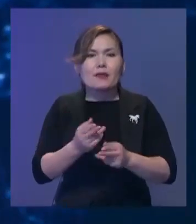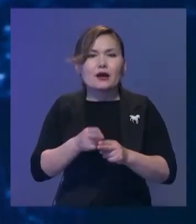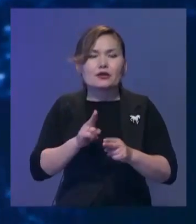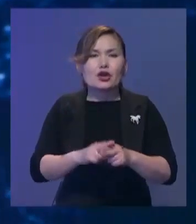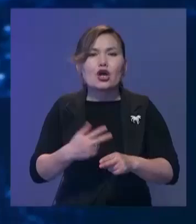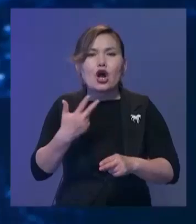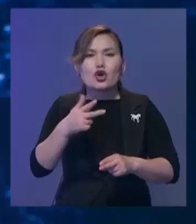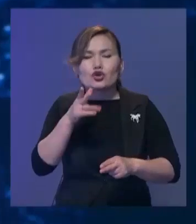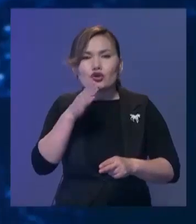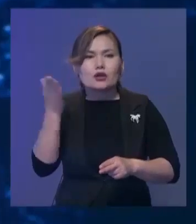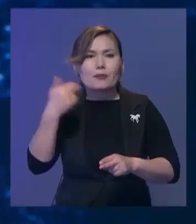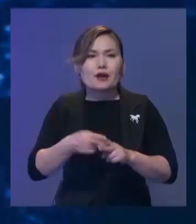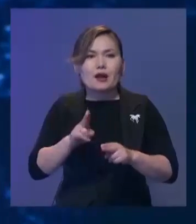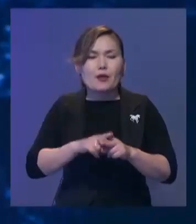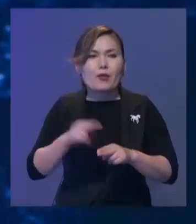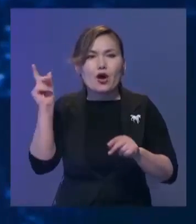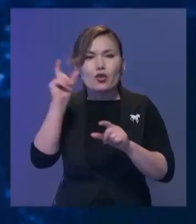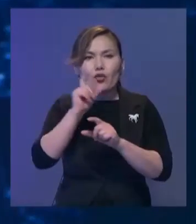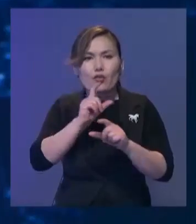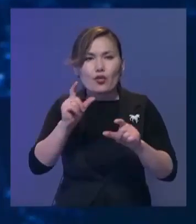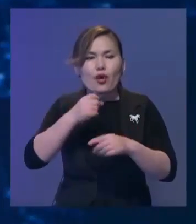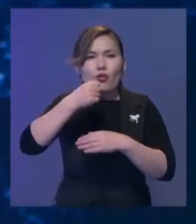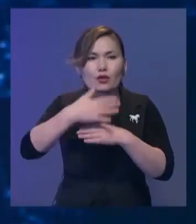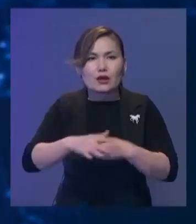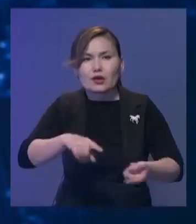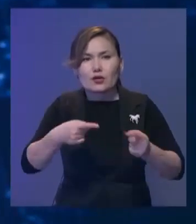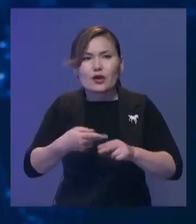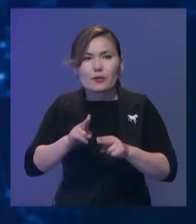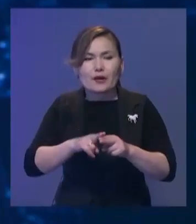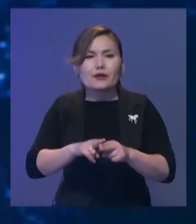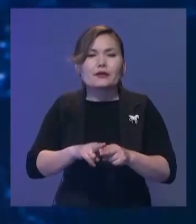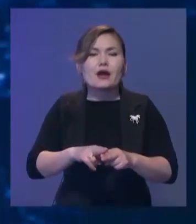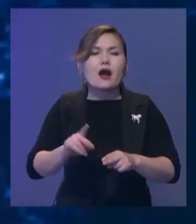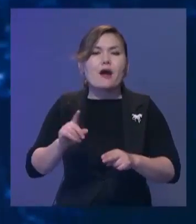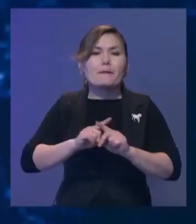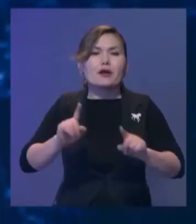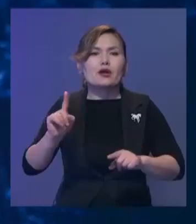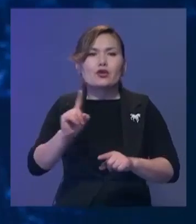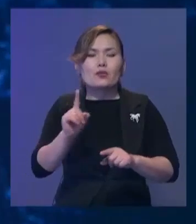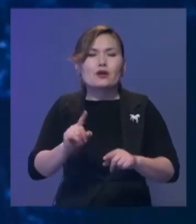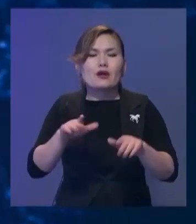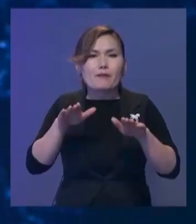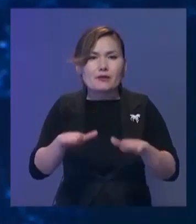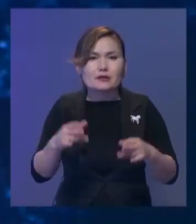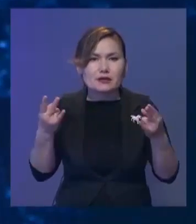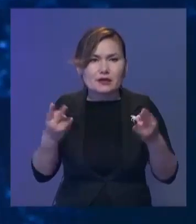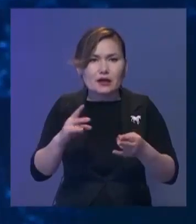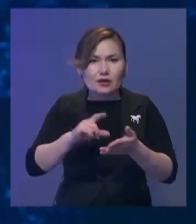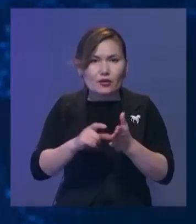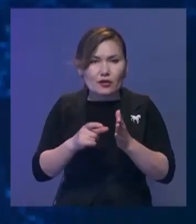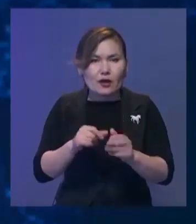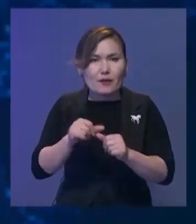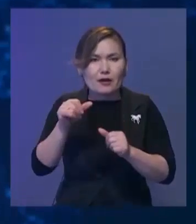төтенше жағдай бөлімшесіндегі ұқу орталығының ғимаратна өшірілген. Салам амандара бірге музеге бөлі ғорын керектейт. Себебі